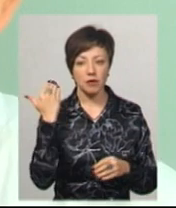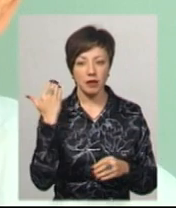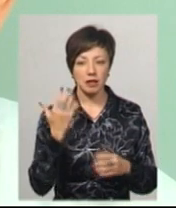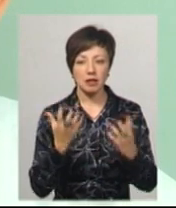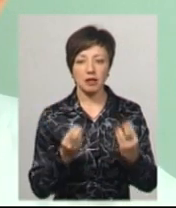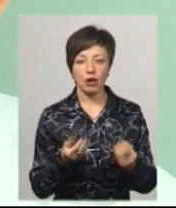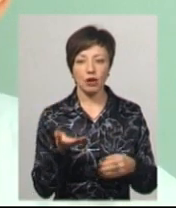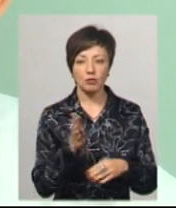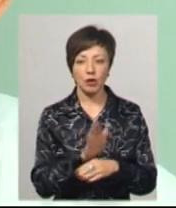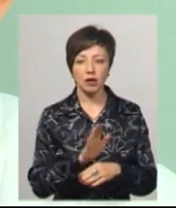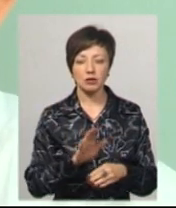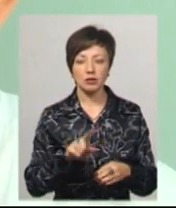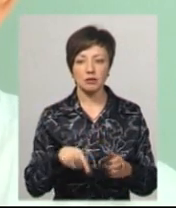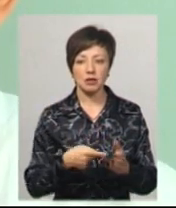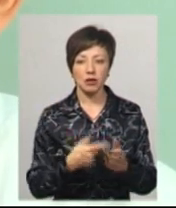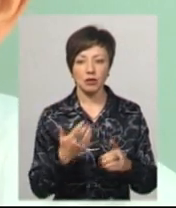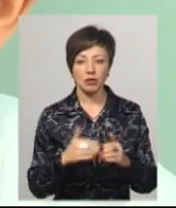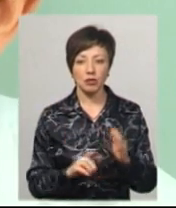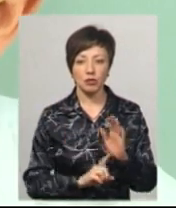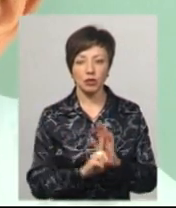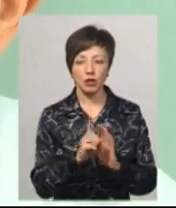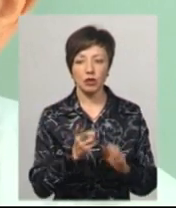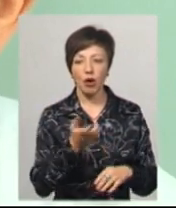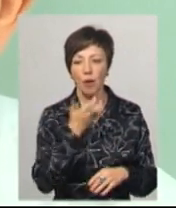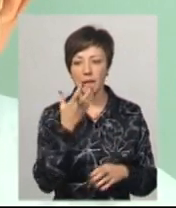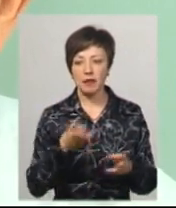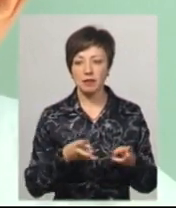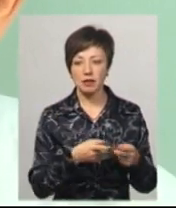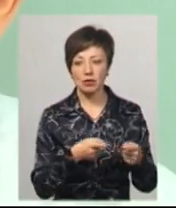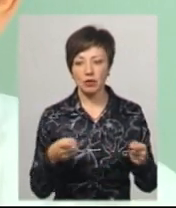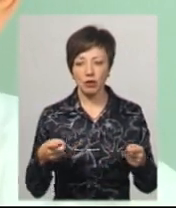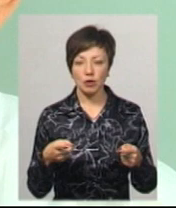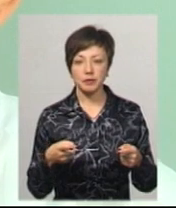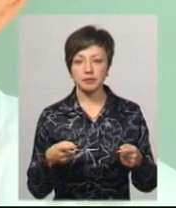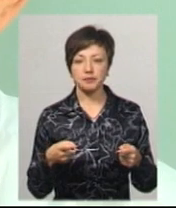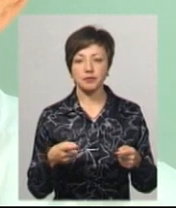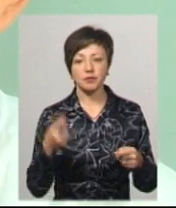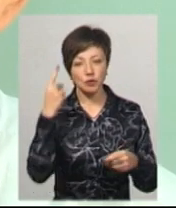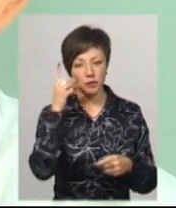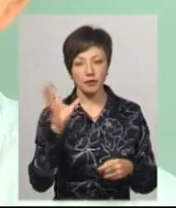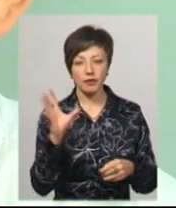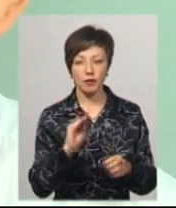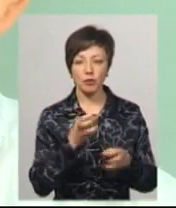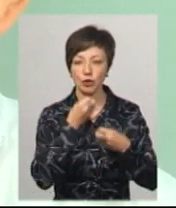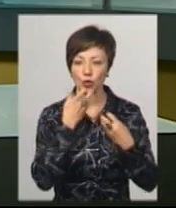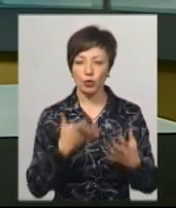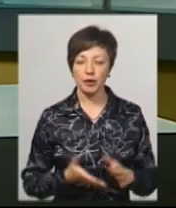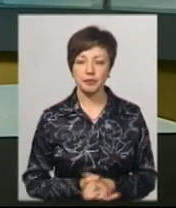дні. Розпорядження міста вже про початок опального сезону прийняли, відповідно. Я думаю, що все у нас буде добре.